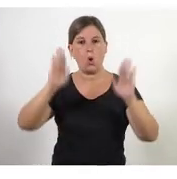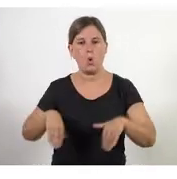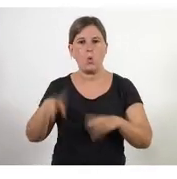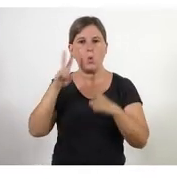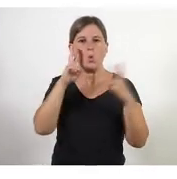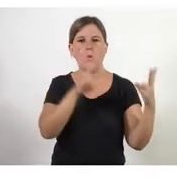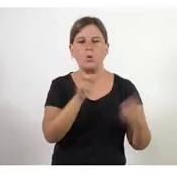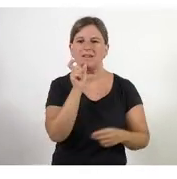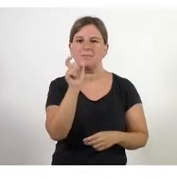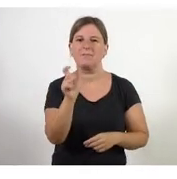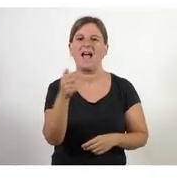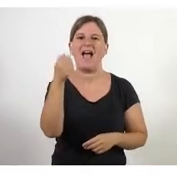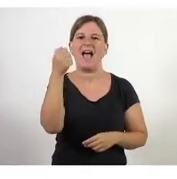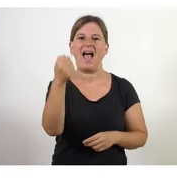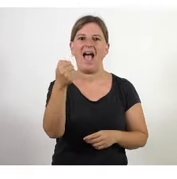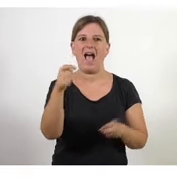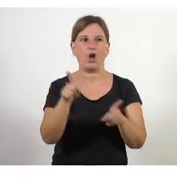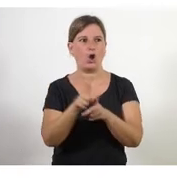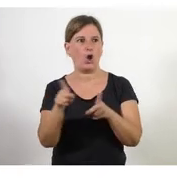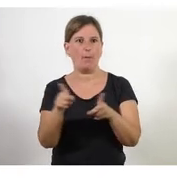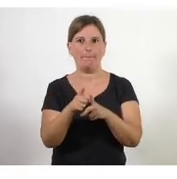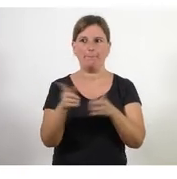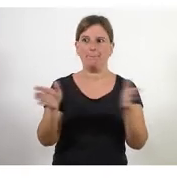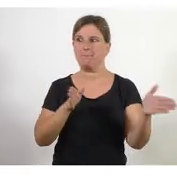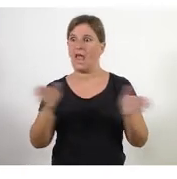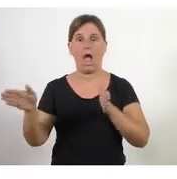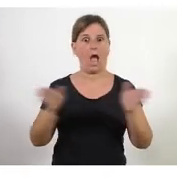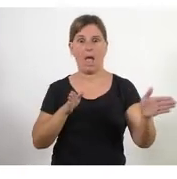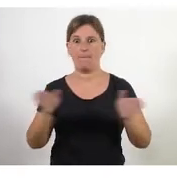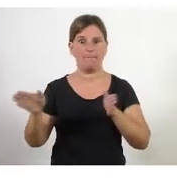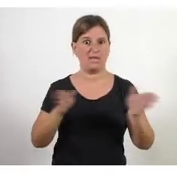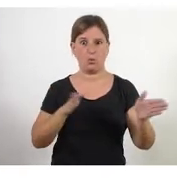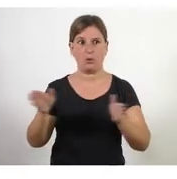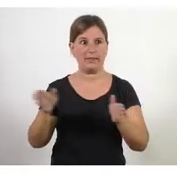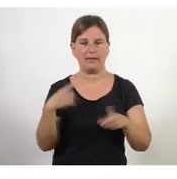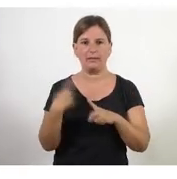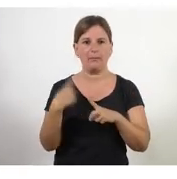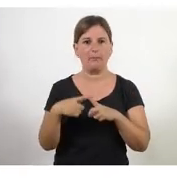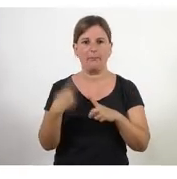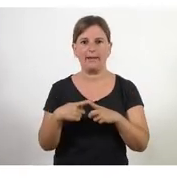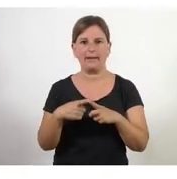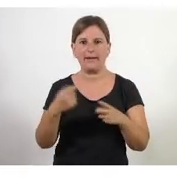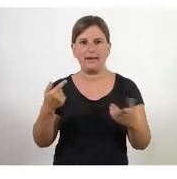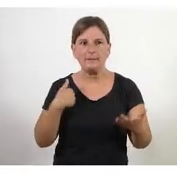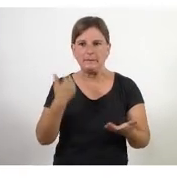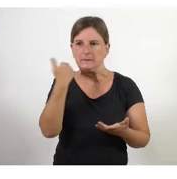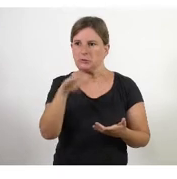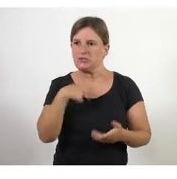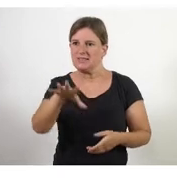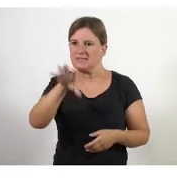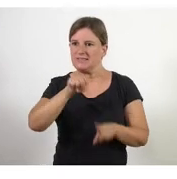'ambigüetat clar quan al damunt resulta que hi ha indefinició per poder interpretar el que està passant